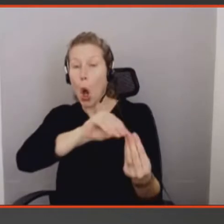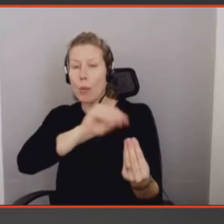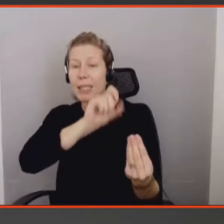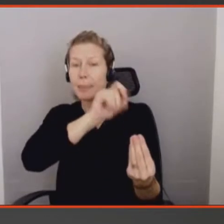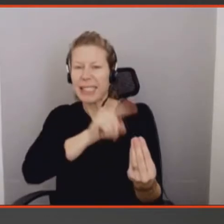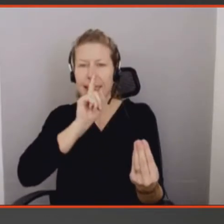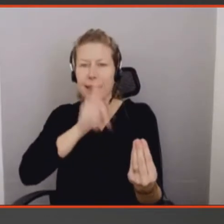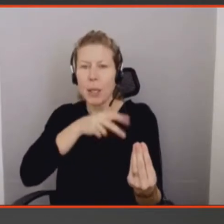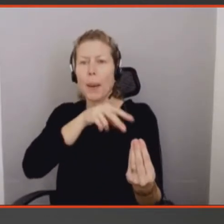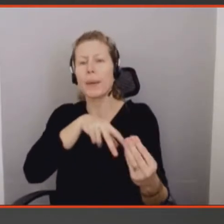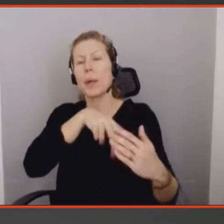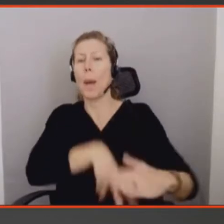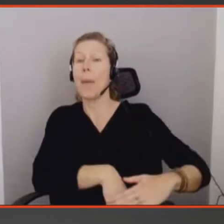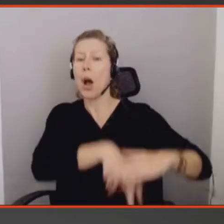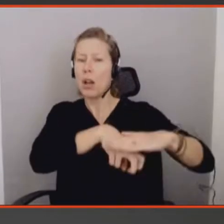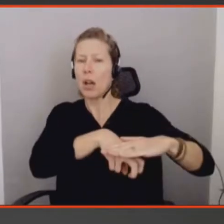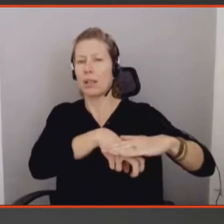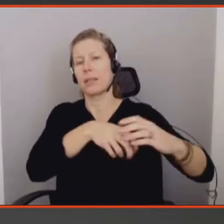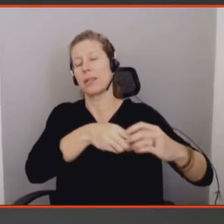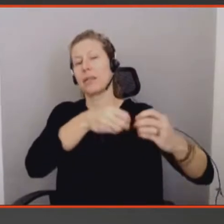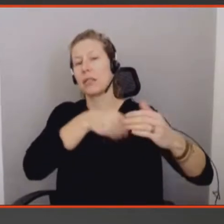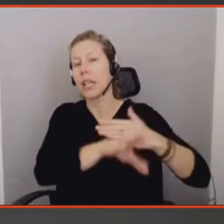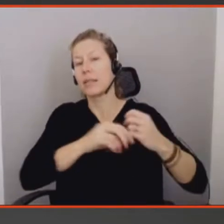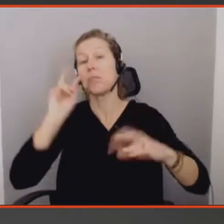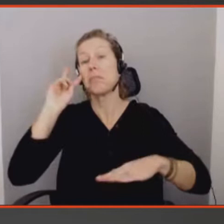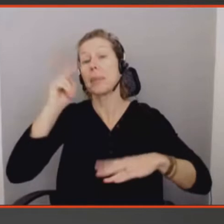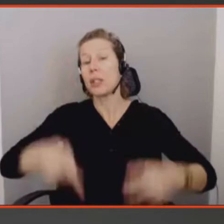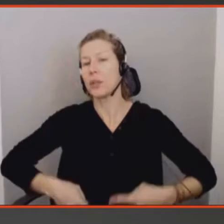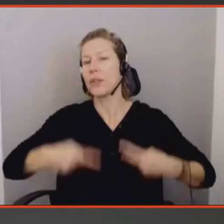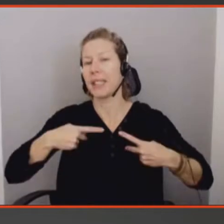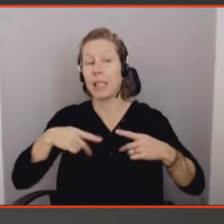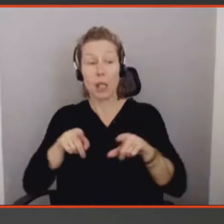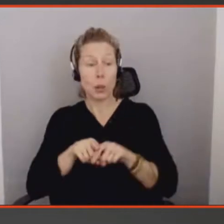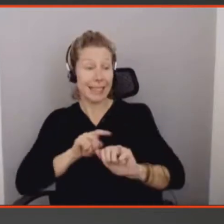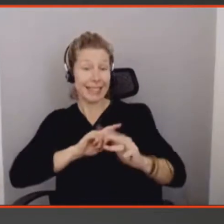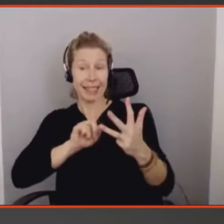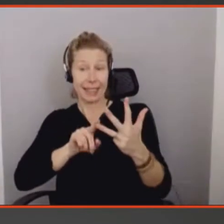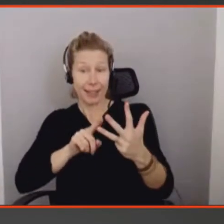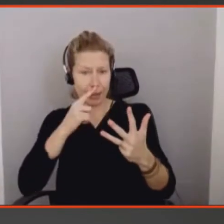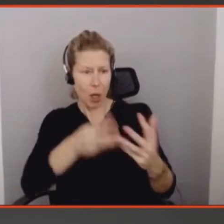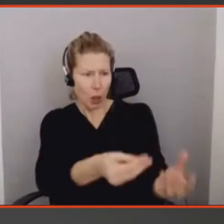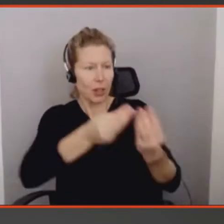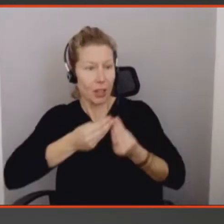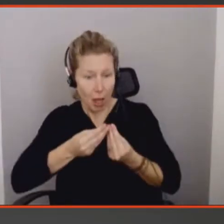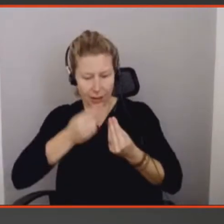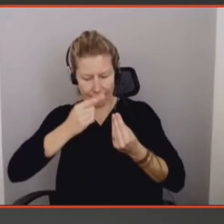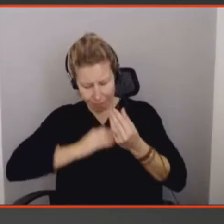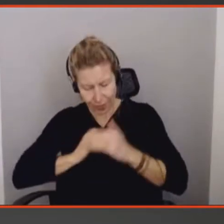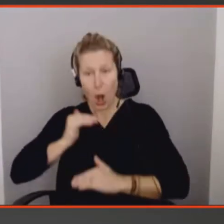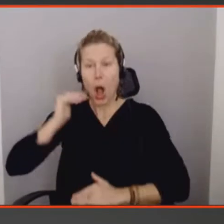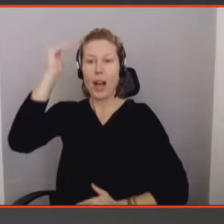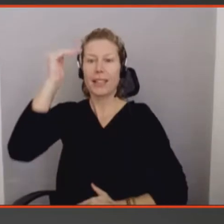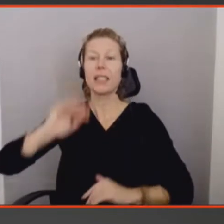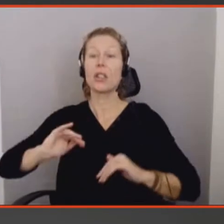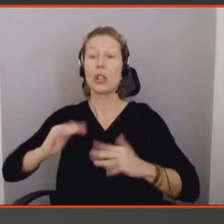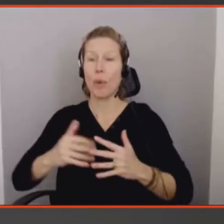contribue à nous faire réfléchir sur nous-mêmes, à nos actions, et comment il nous fait grandir. Et vous allez voir, je vais donner des exemples qui recouvrent quasiment toutes ces catégories,